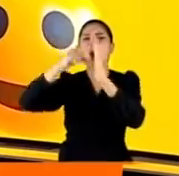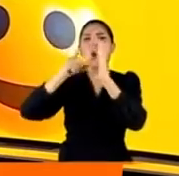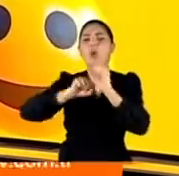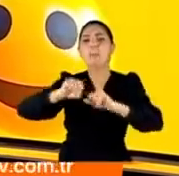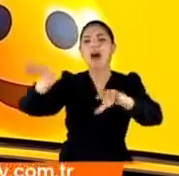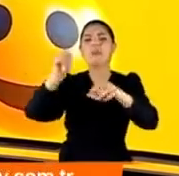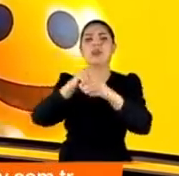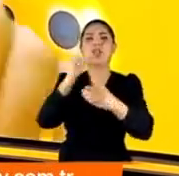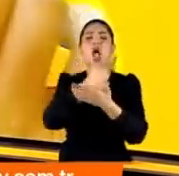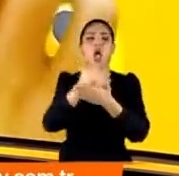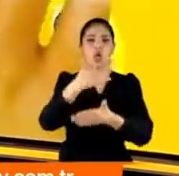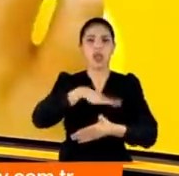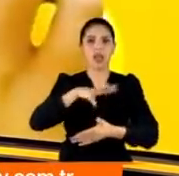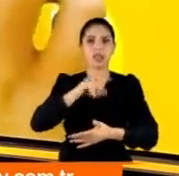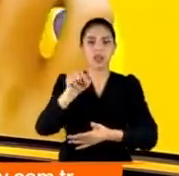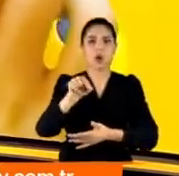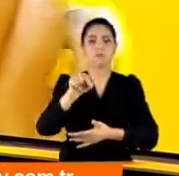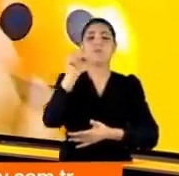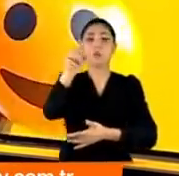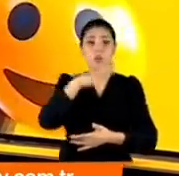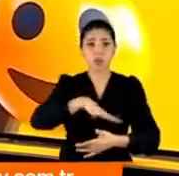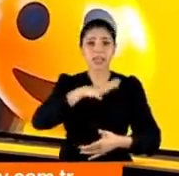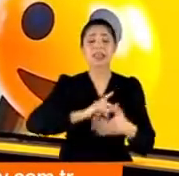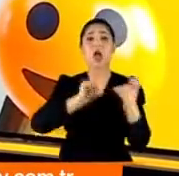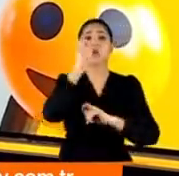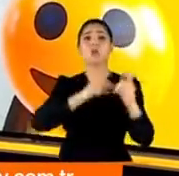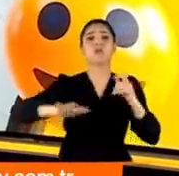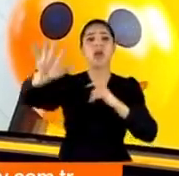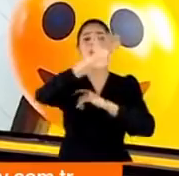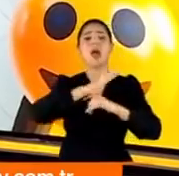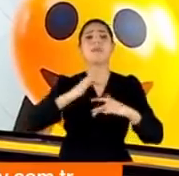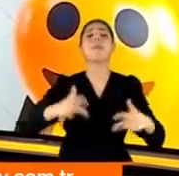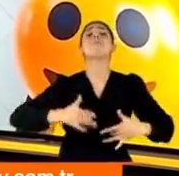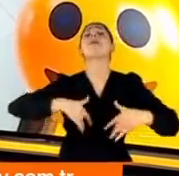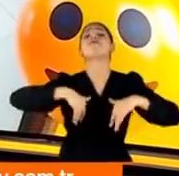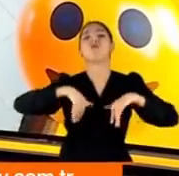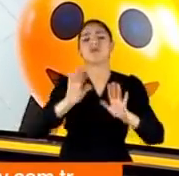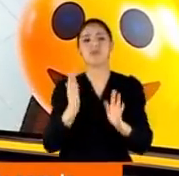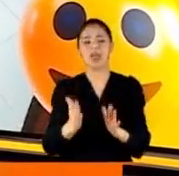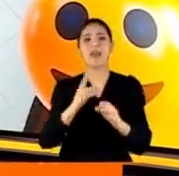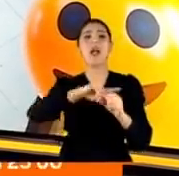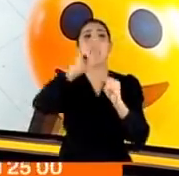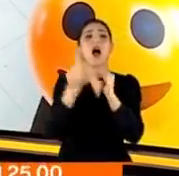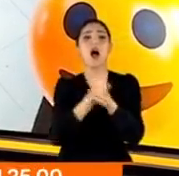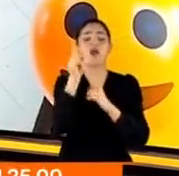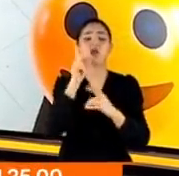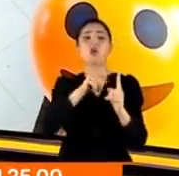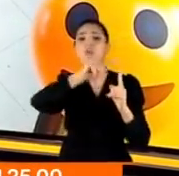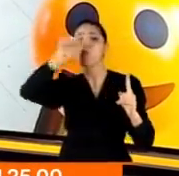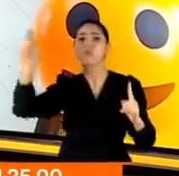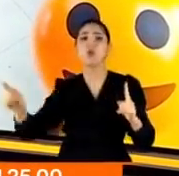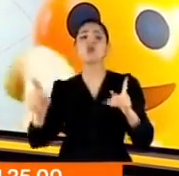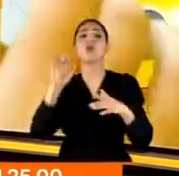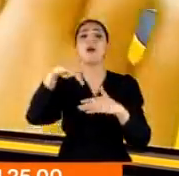paylaşılması için onay istedi. Ancak bu istek kullanıcılar tarafından elbette hiç hoş karşılanmadı. Hatta hafta sonu boyunca